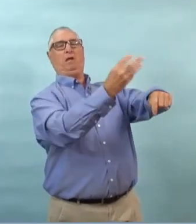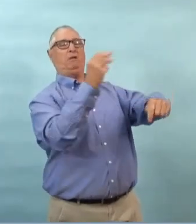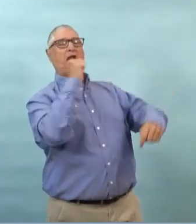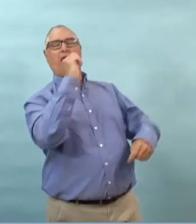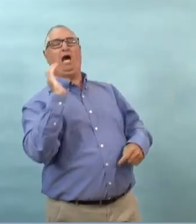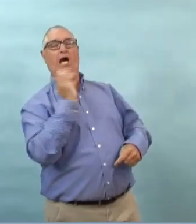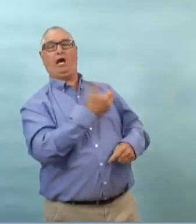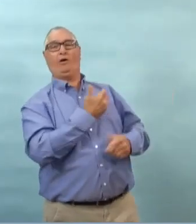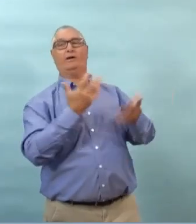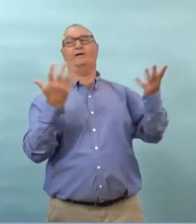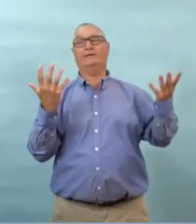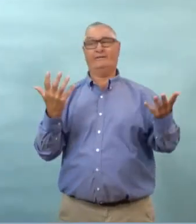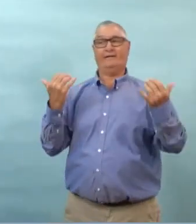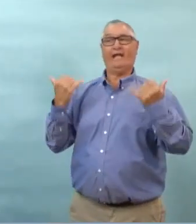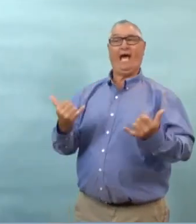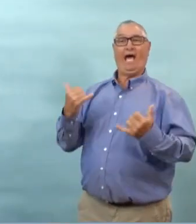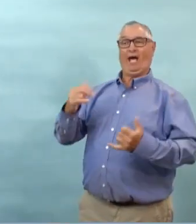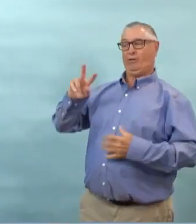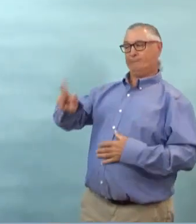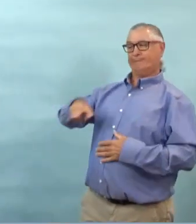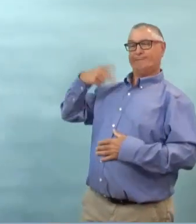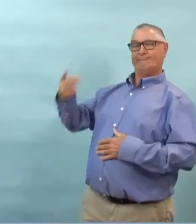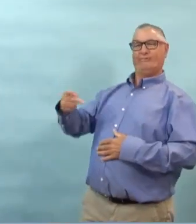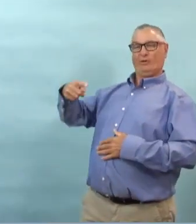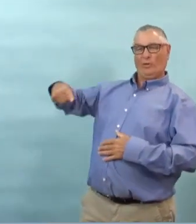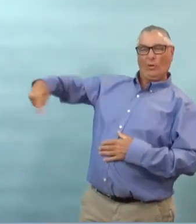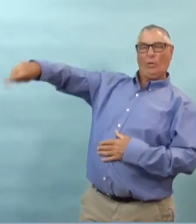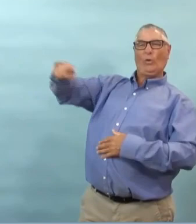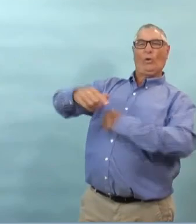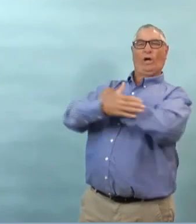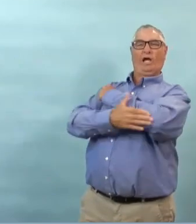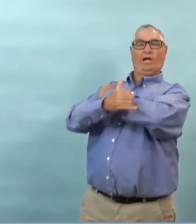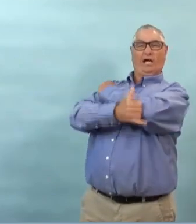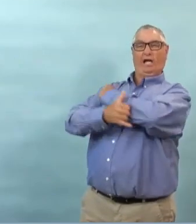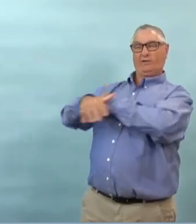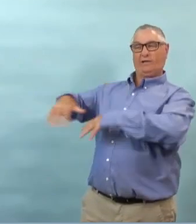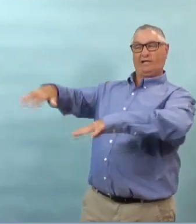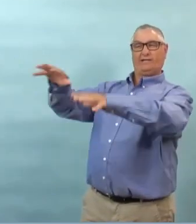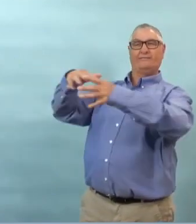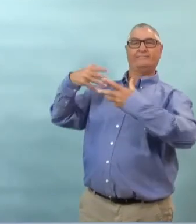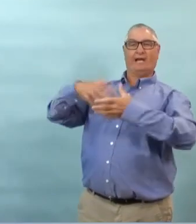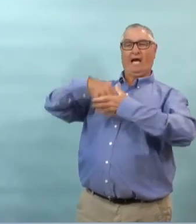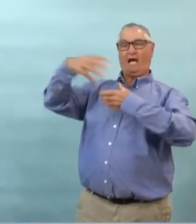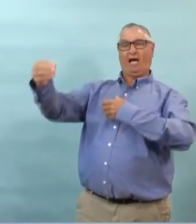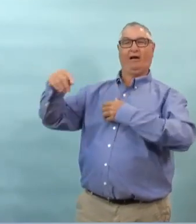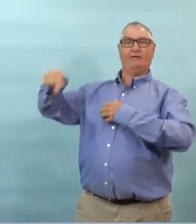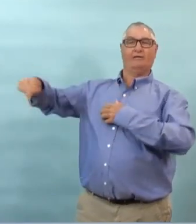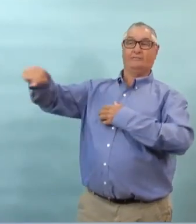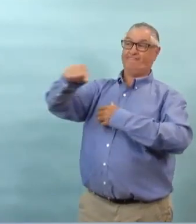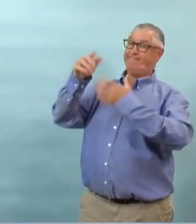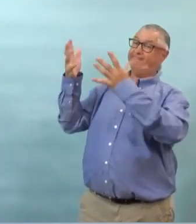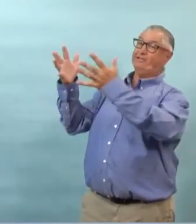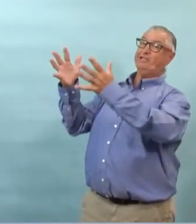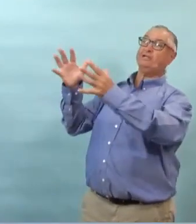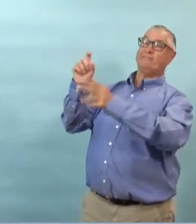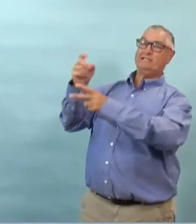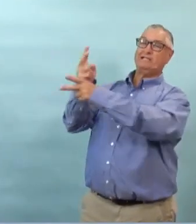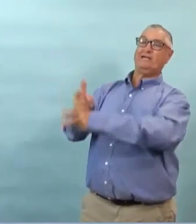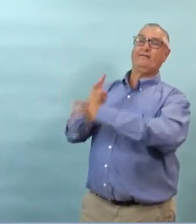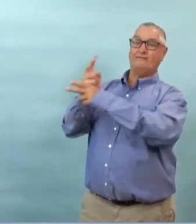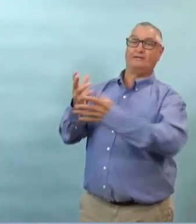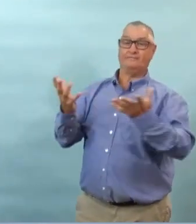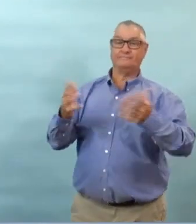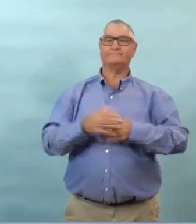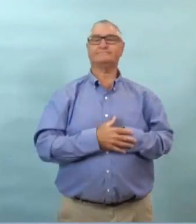est ce que maintenant les gens à'extérieur de winnipeg prennent la covid 19 au sérieux je vais laisser la nette le soin de répondre à ça mais je vais d'abord